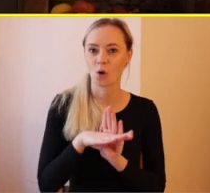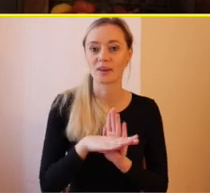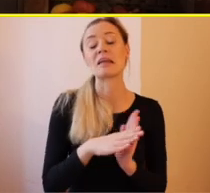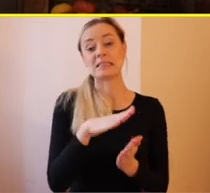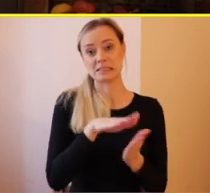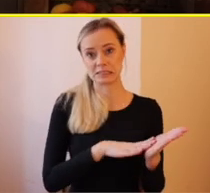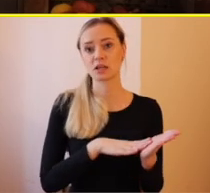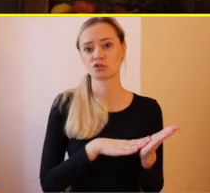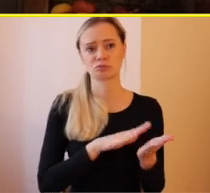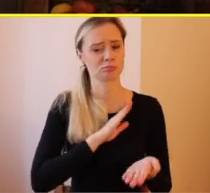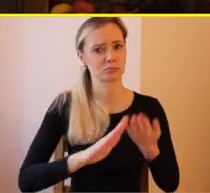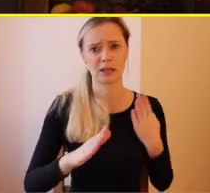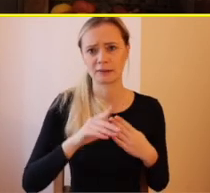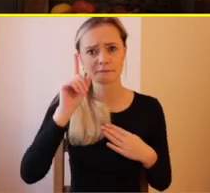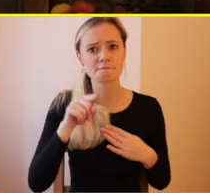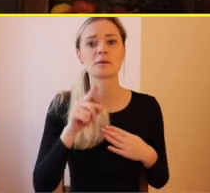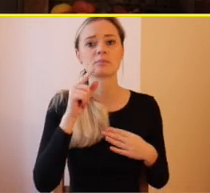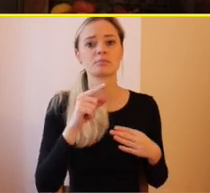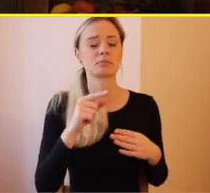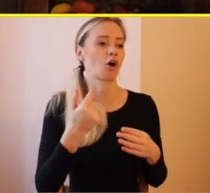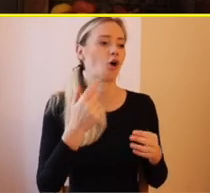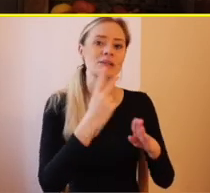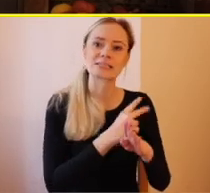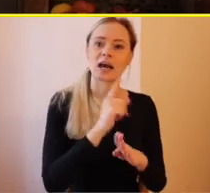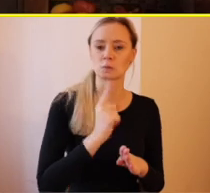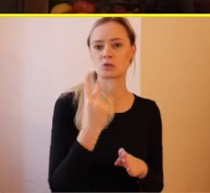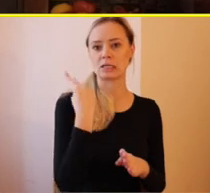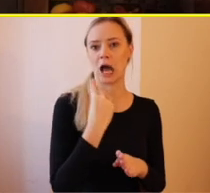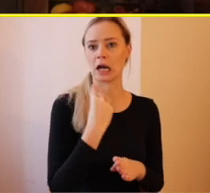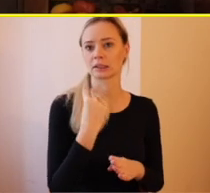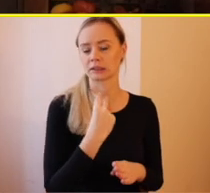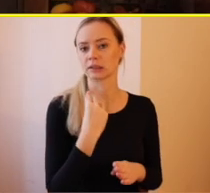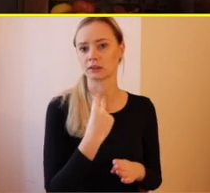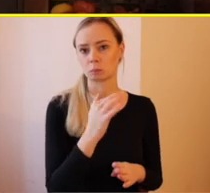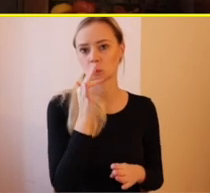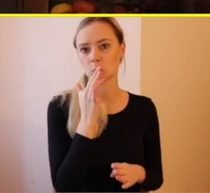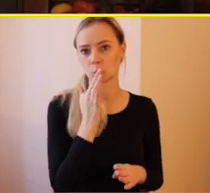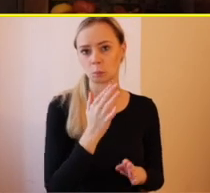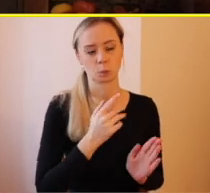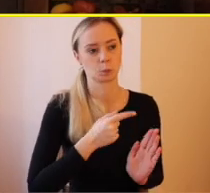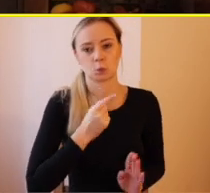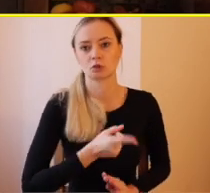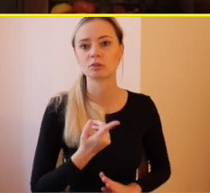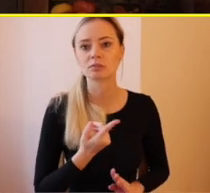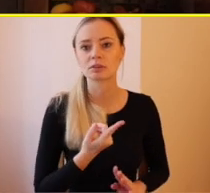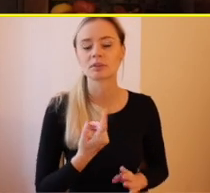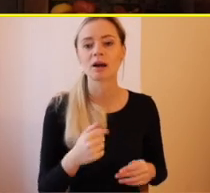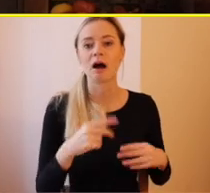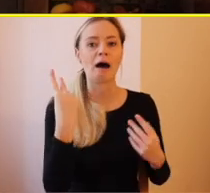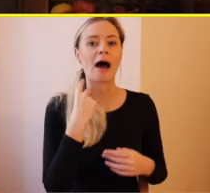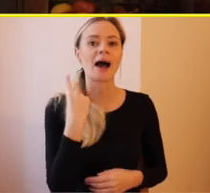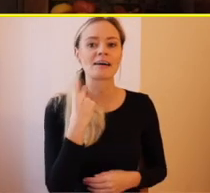začiatku, že tá krajina bude Anglicko určite, lebo to som tak najviac počúvala o tom Auper